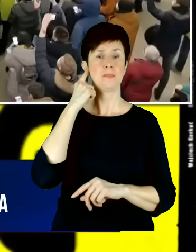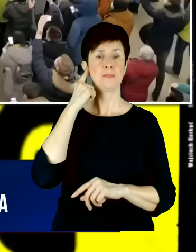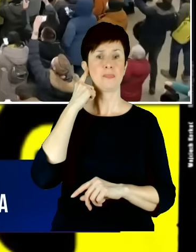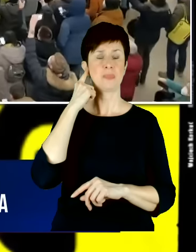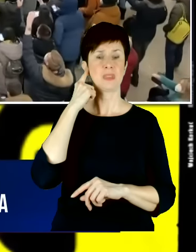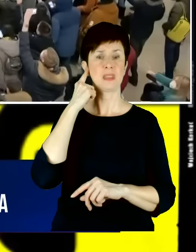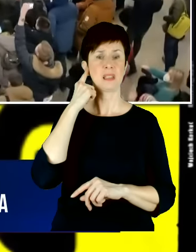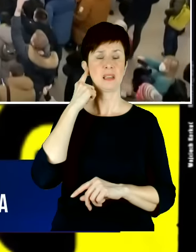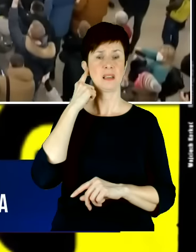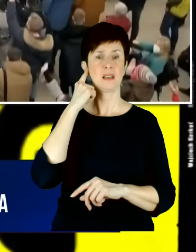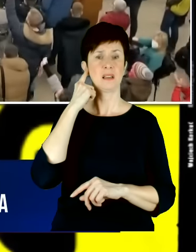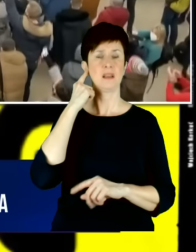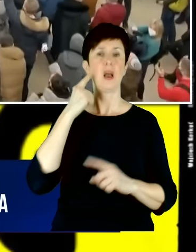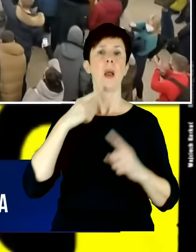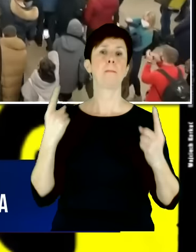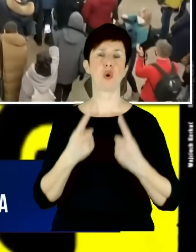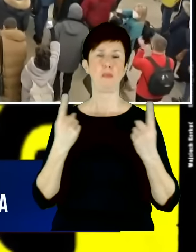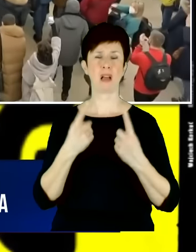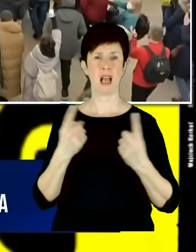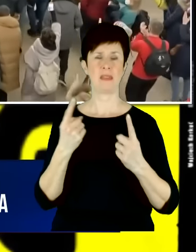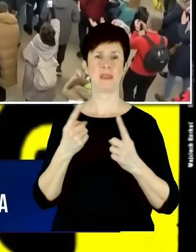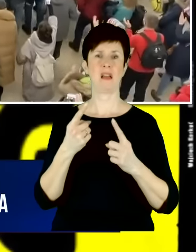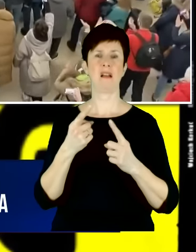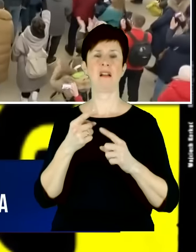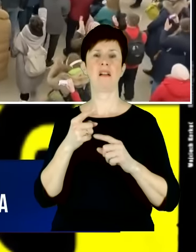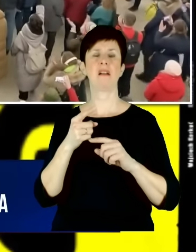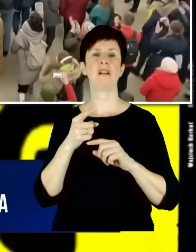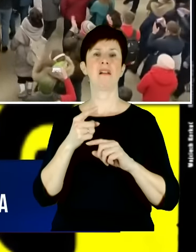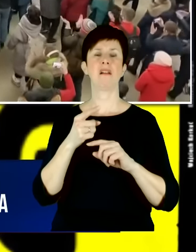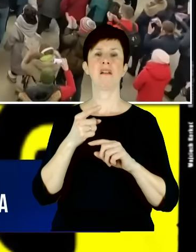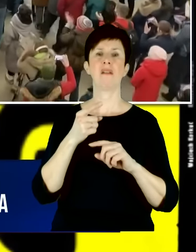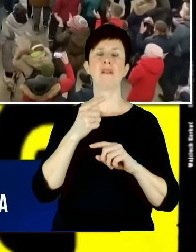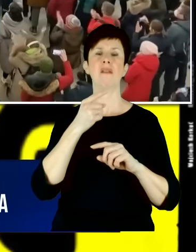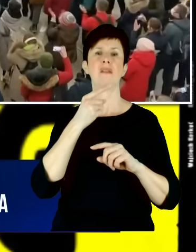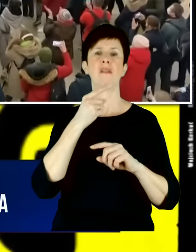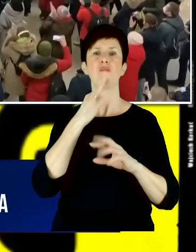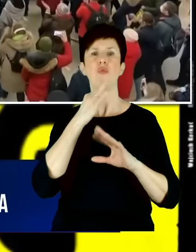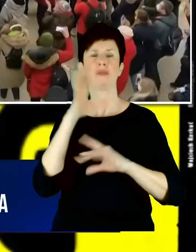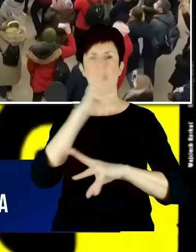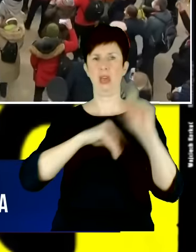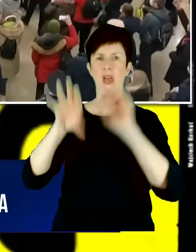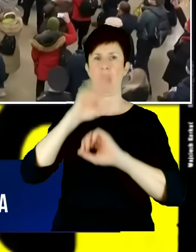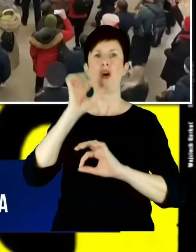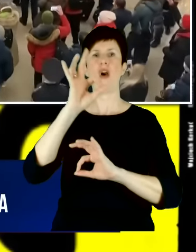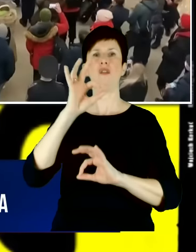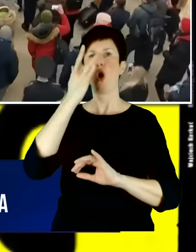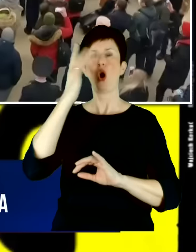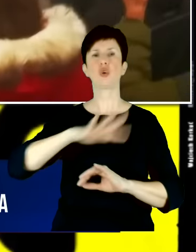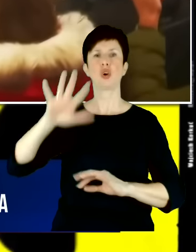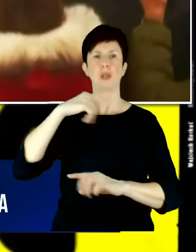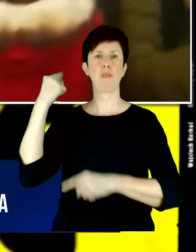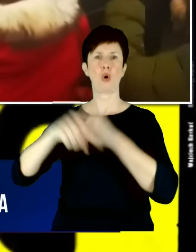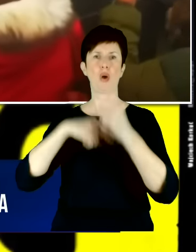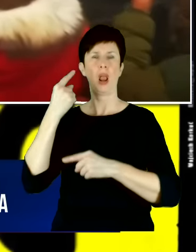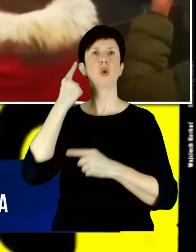sowieckim propaganda zniekształca i wypacza kolejne pokolenia Rosjan po to, żeby one nienawidziły Zachodu i były gotowe do